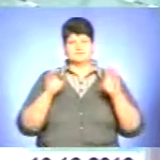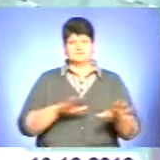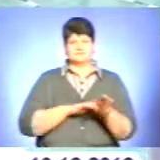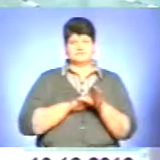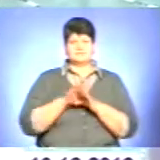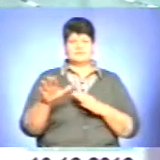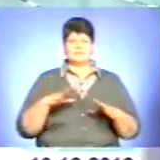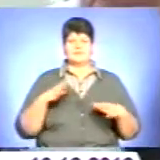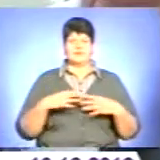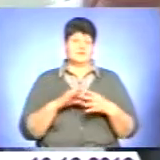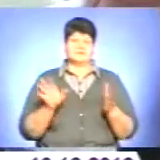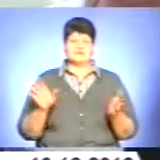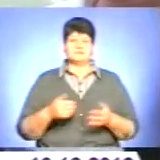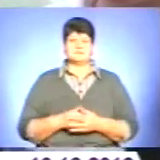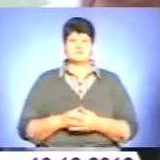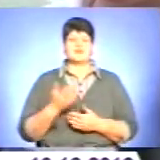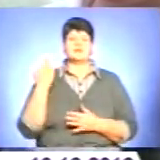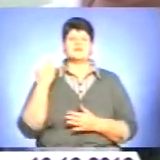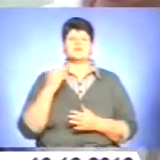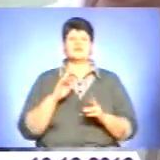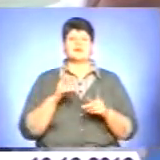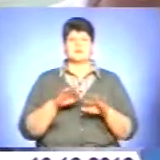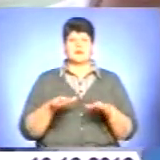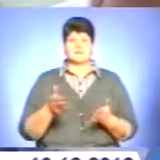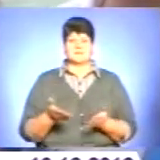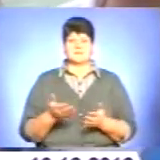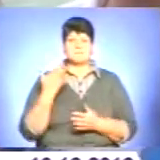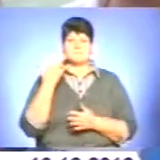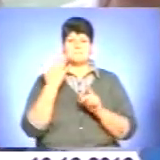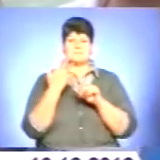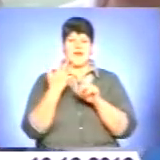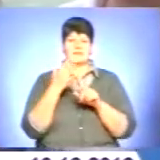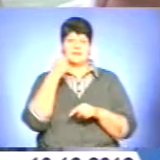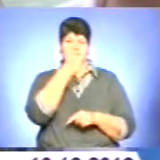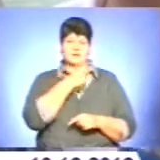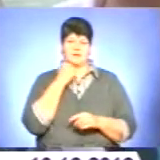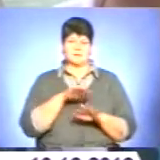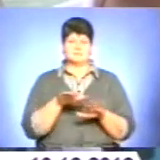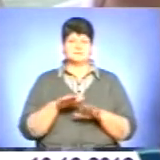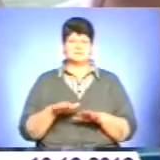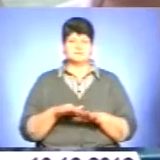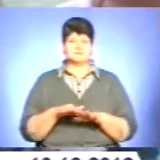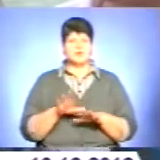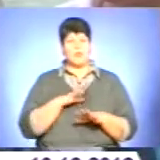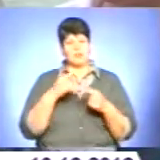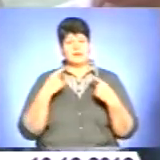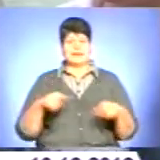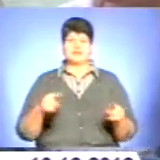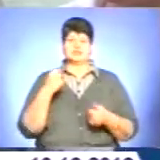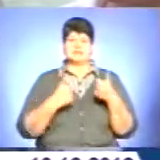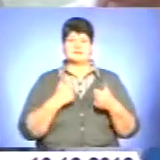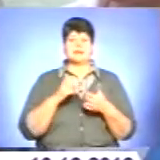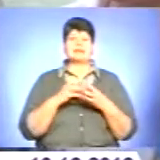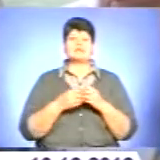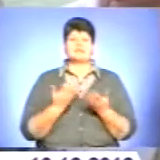тренуваннях і все. Як давно вже ти плаваєш? П'ятий рік вже. Чи була ти на інших змаганнях? Які в тебе